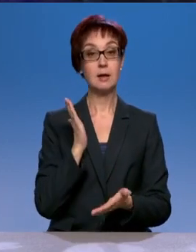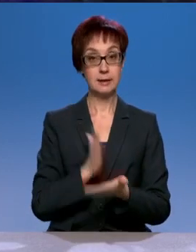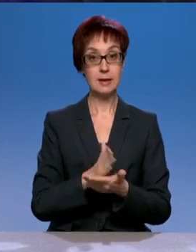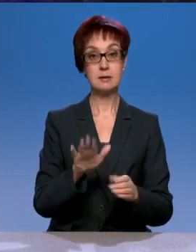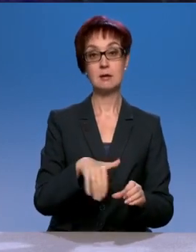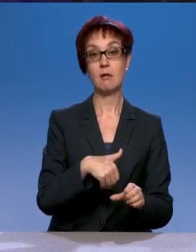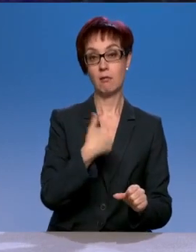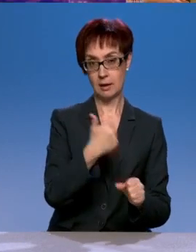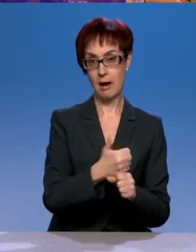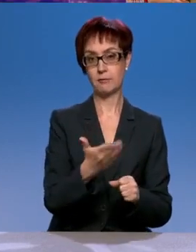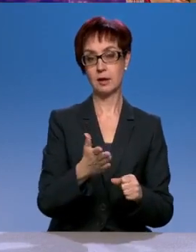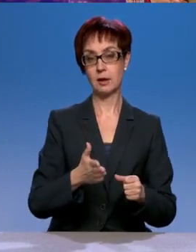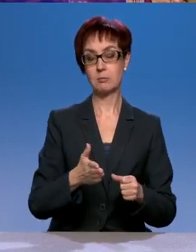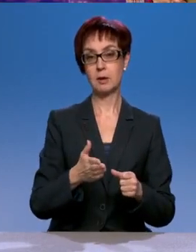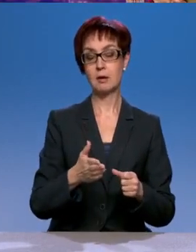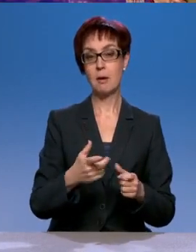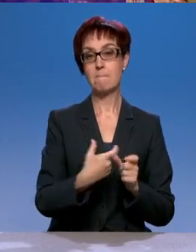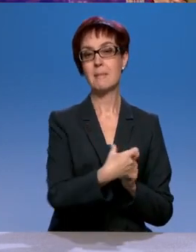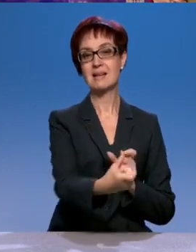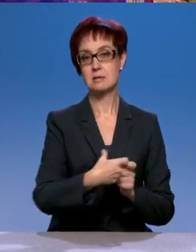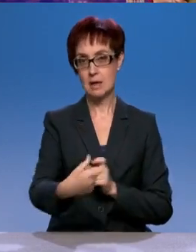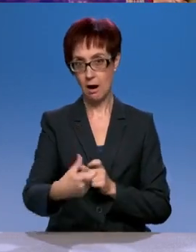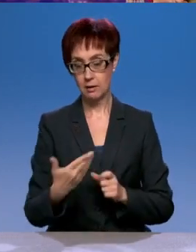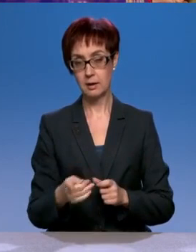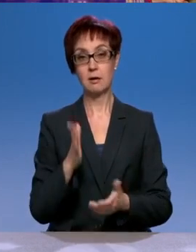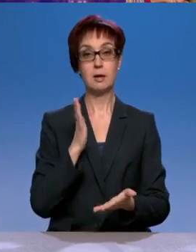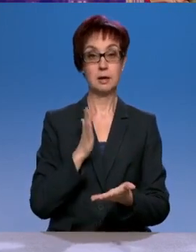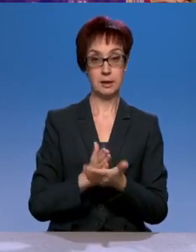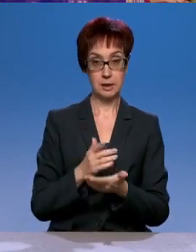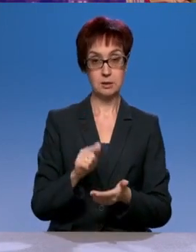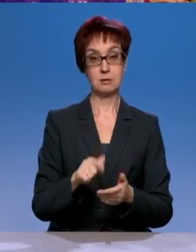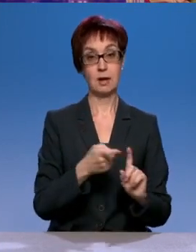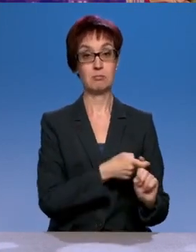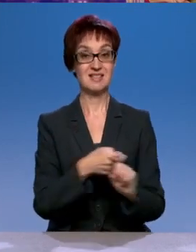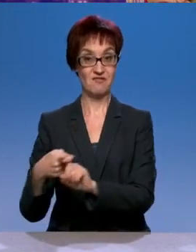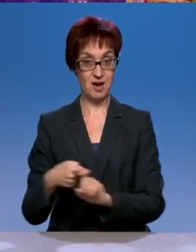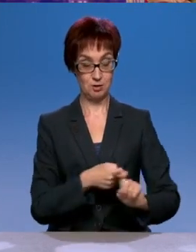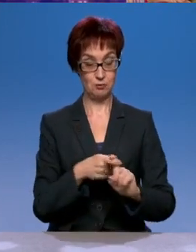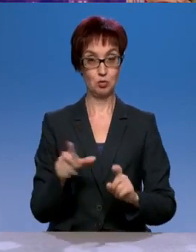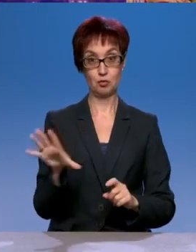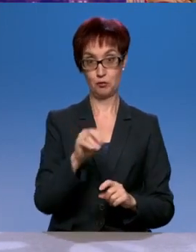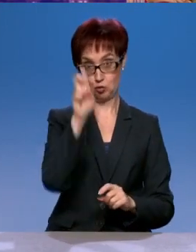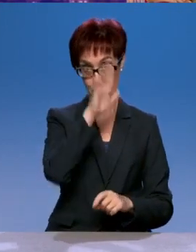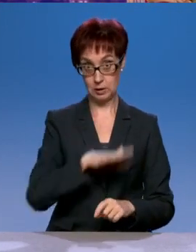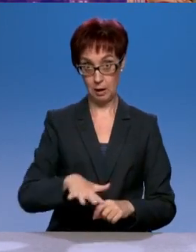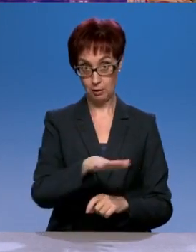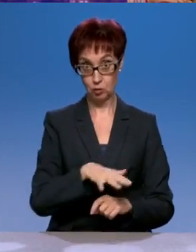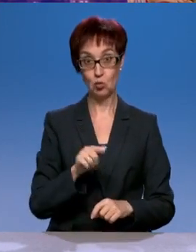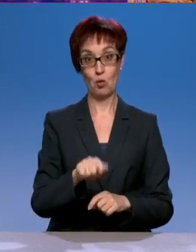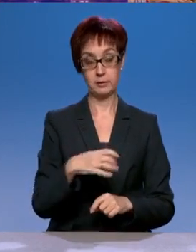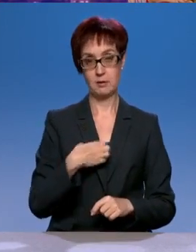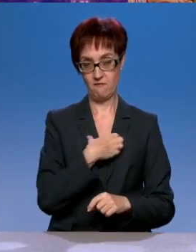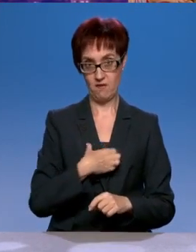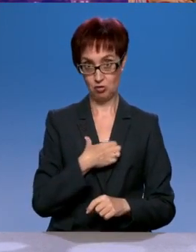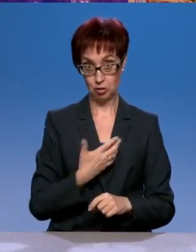есть вот эти вот потоки, которые идут в направлении через всю страну. Они важны для... Ну, они не только стратегически важны, они элементарно